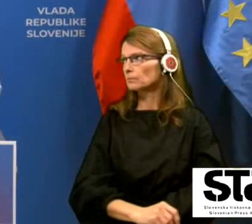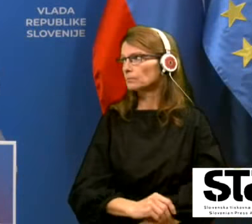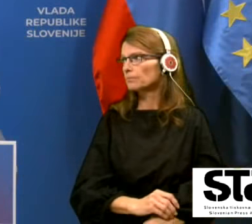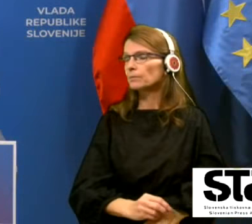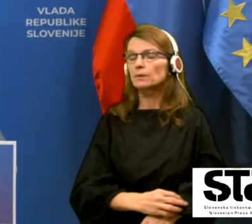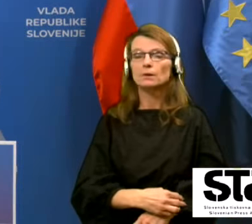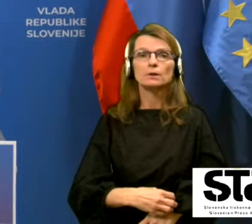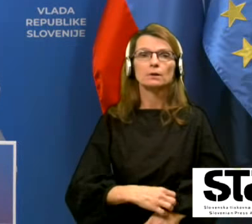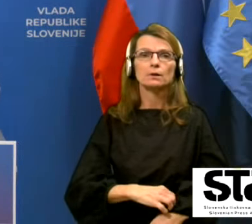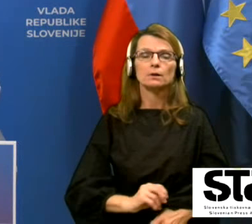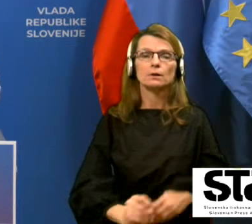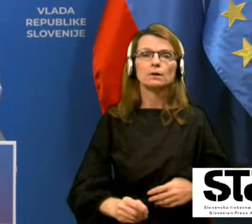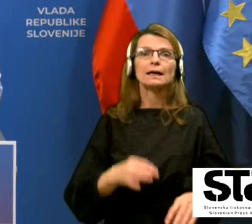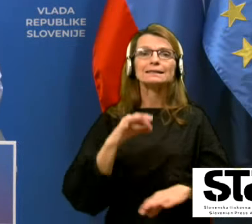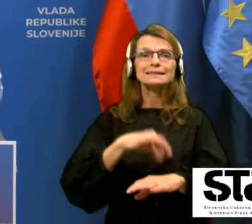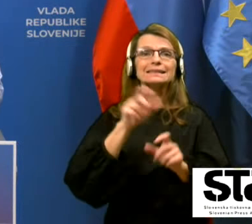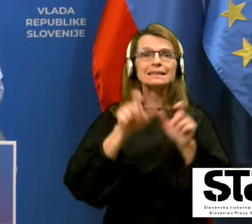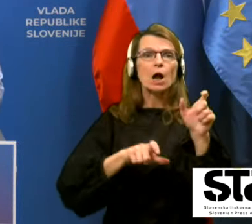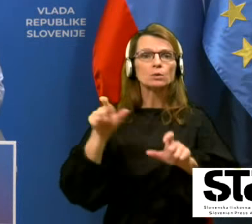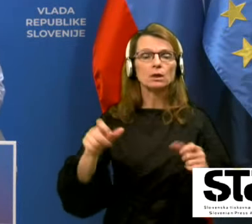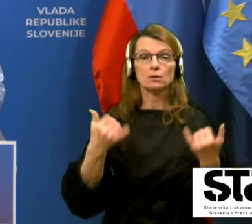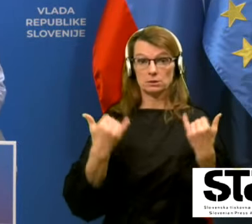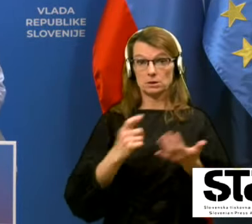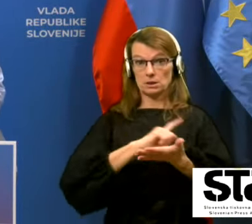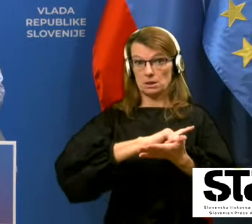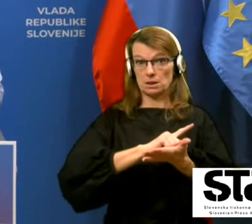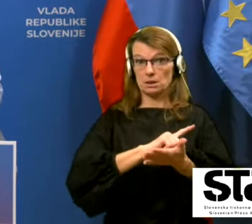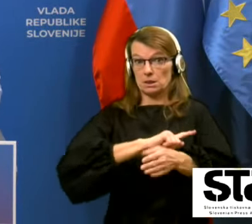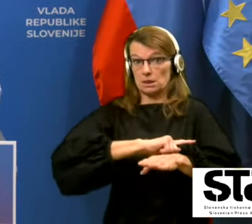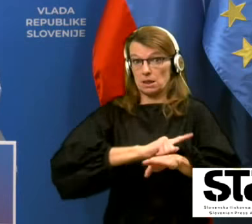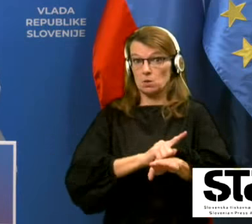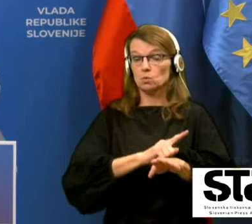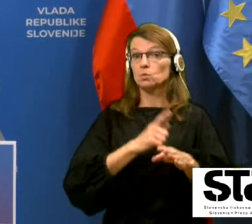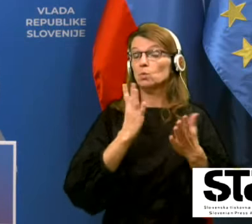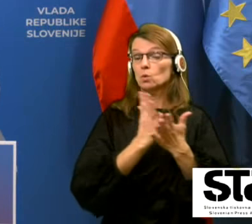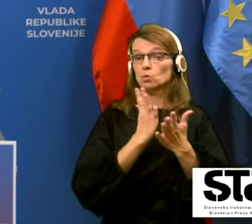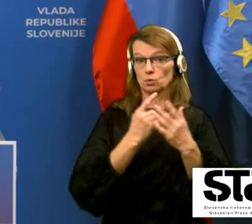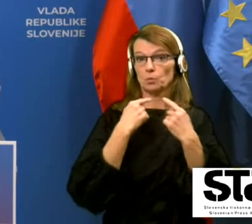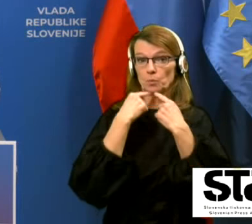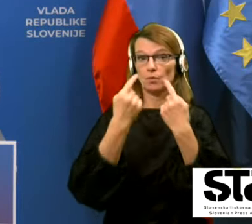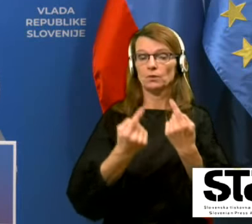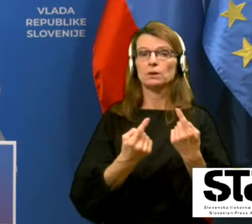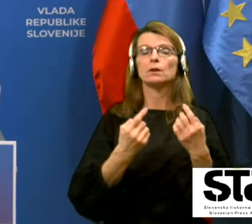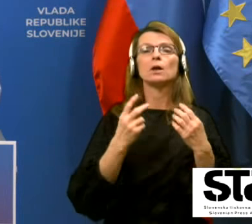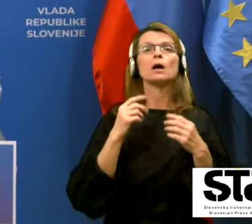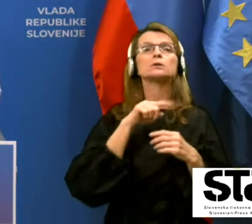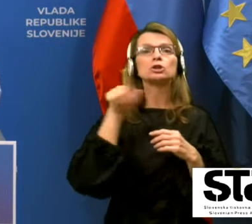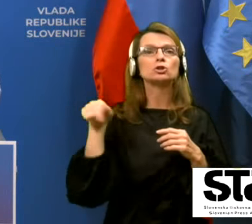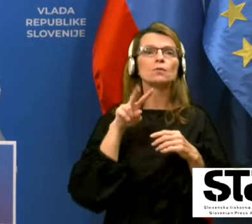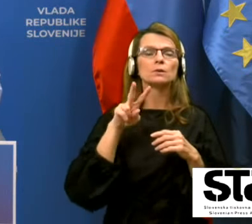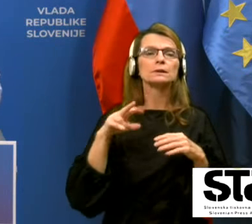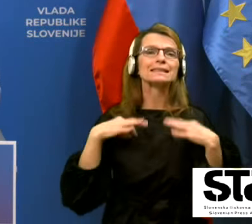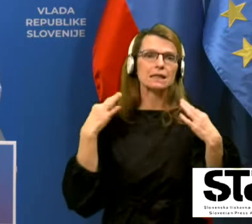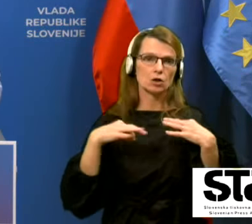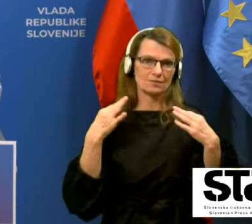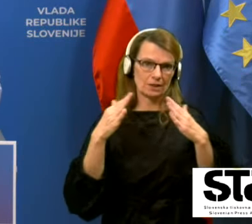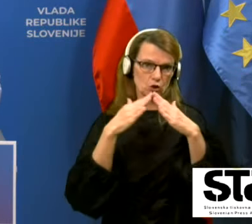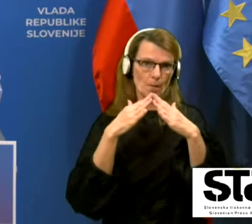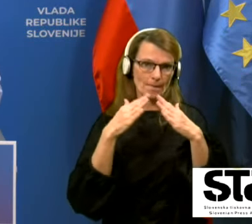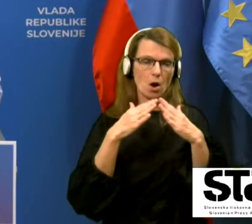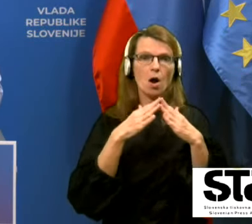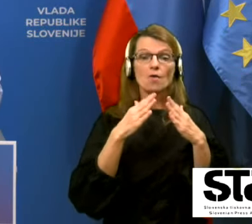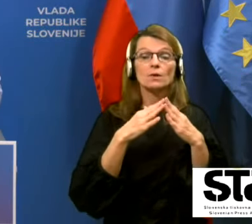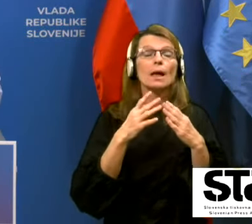Zdravniki so v tem trenutku, kot rečeno, v zdravstvenih domovih